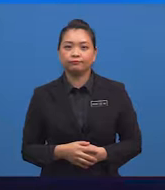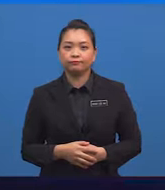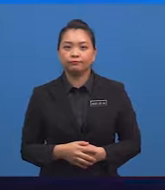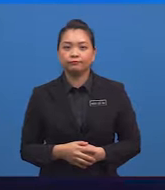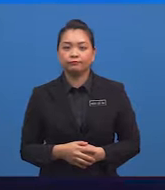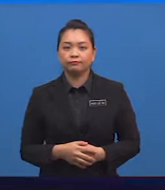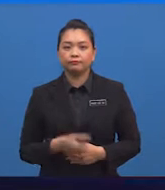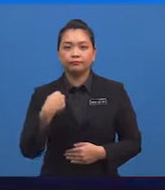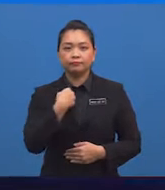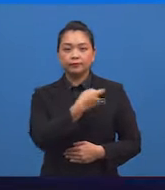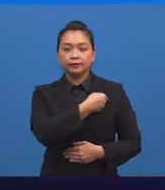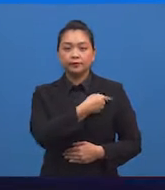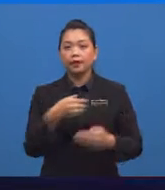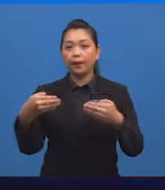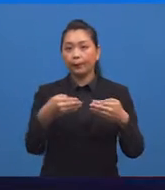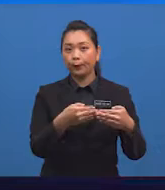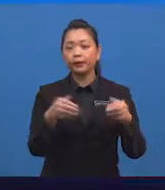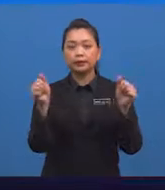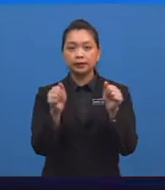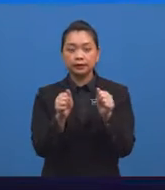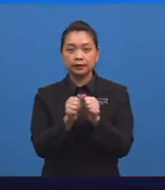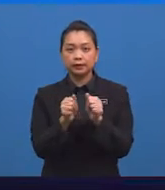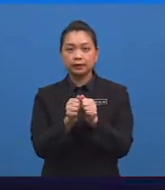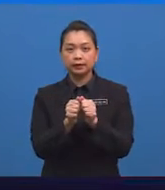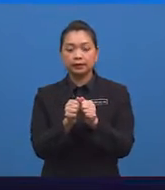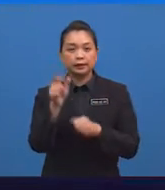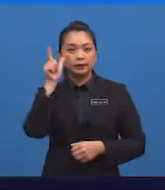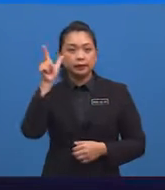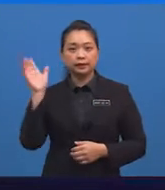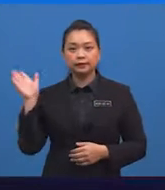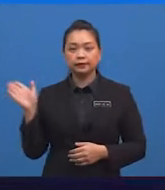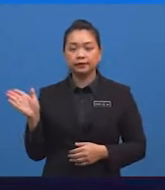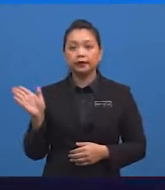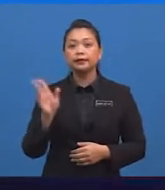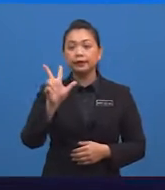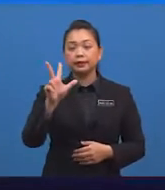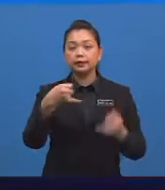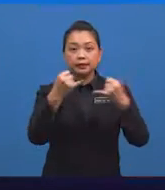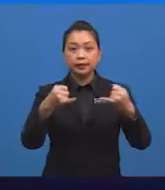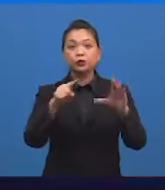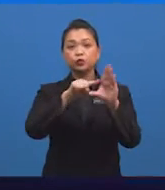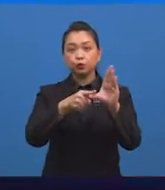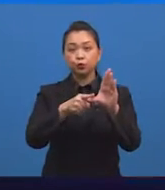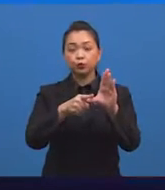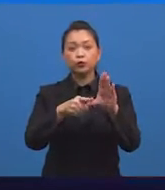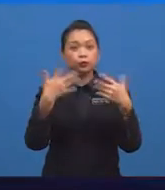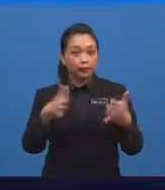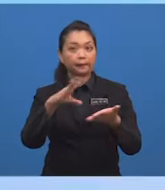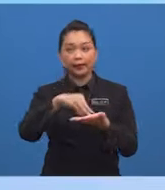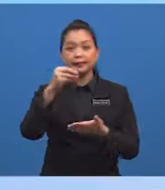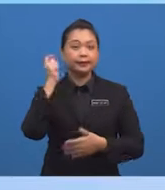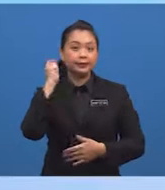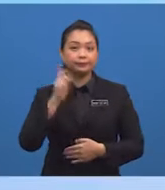Kita teruskan lagi dengan kesimpulan berkenaan tiga jenis sudut yang telah dipelajari tadi